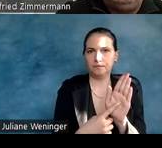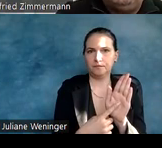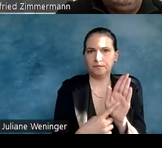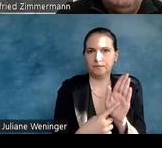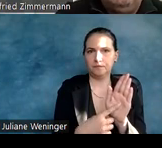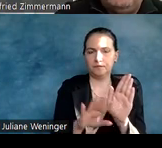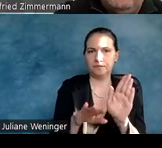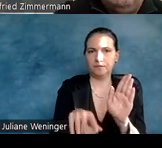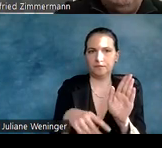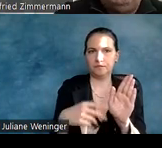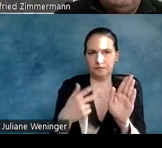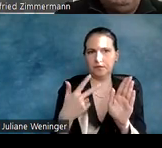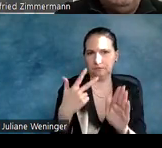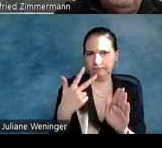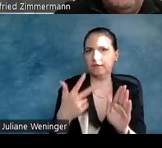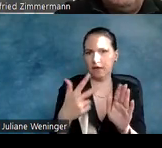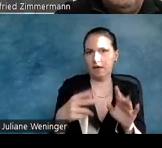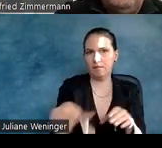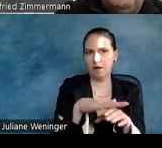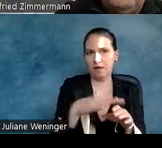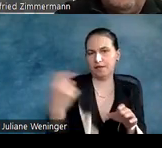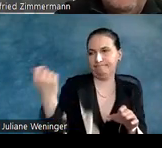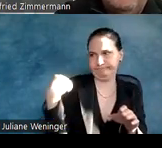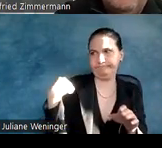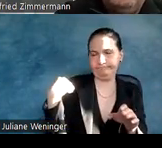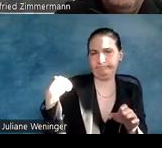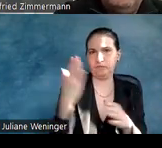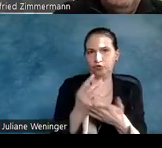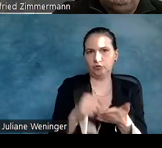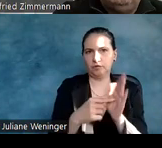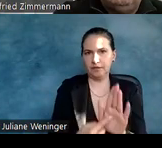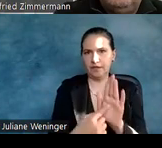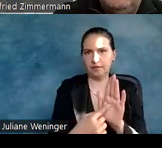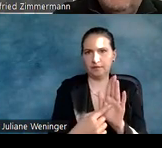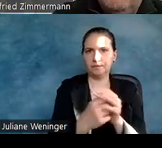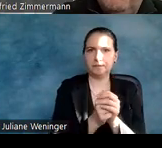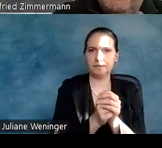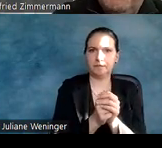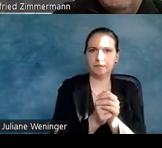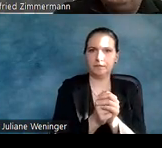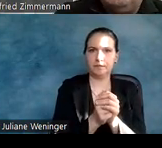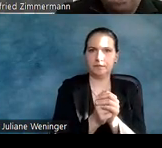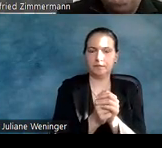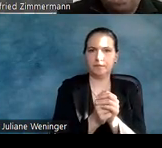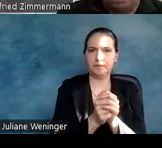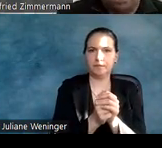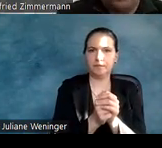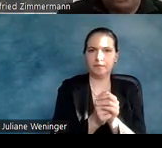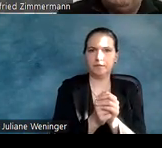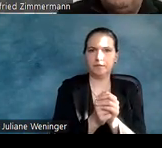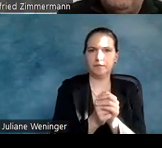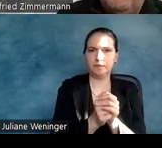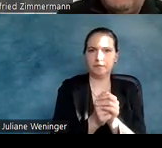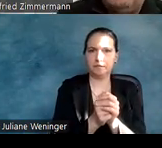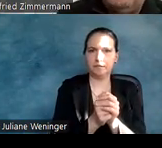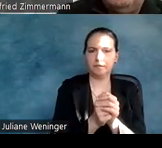Berichtsbereiche. PDF, UA, WCAG und Qualität. Und diese drei Felder selber,